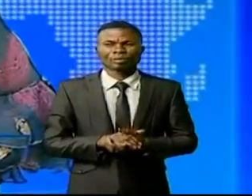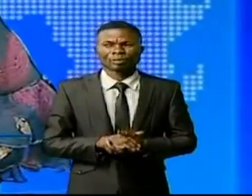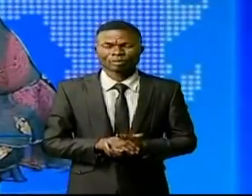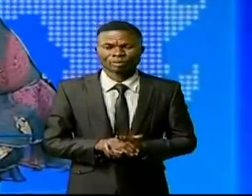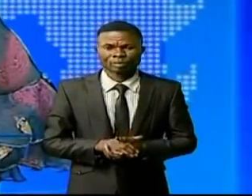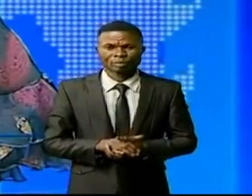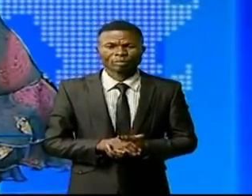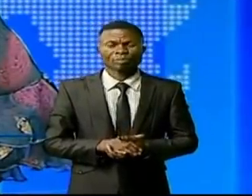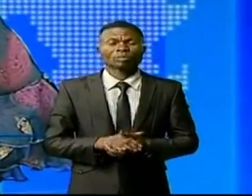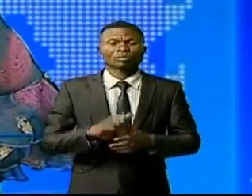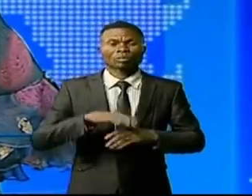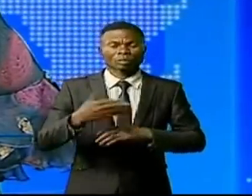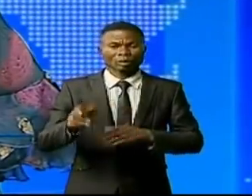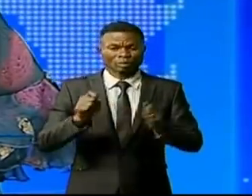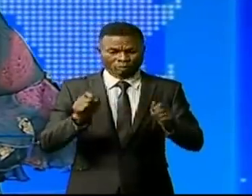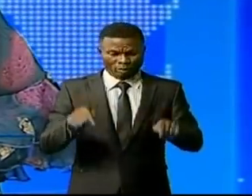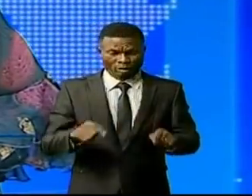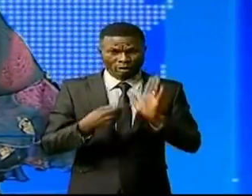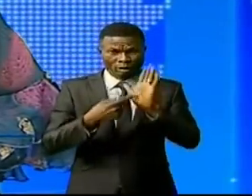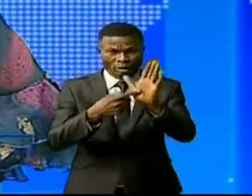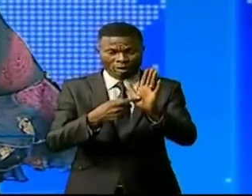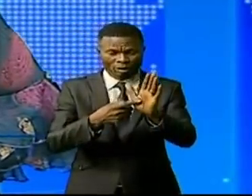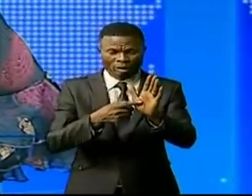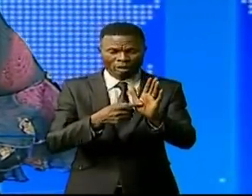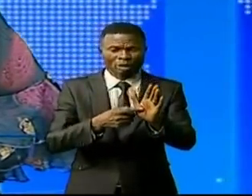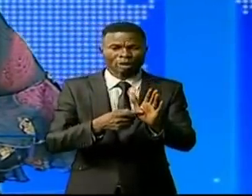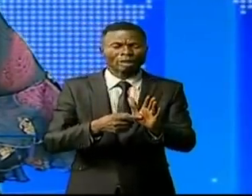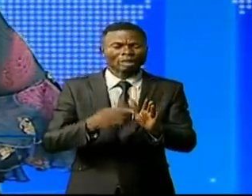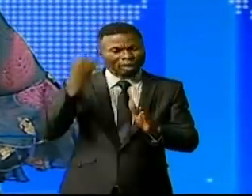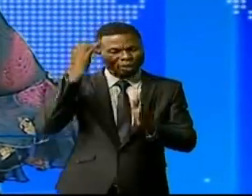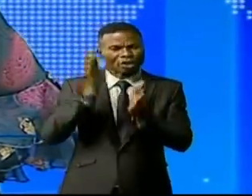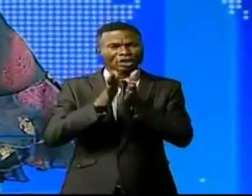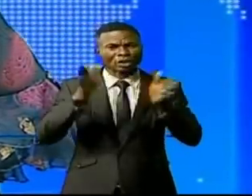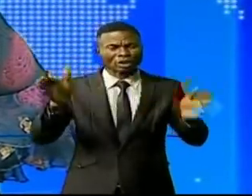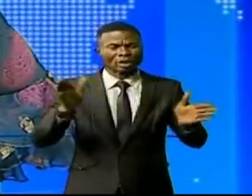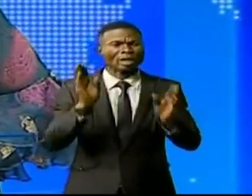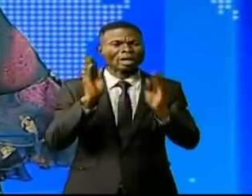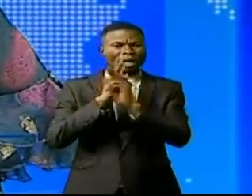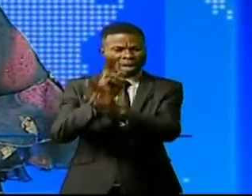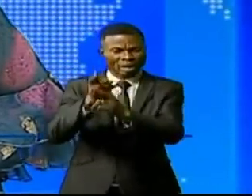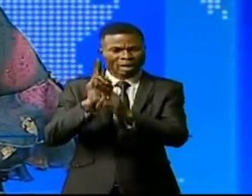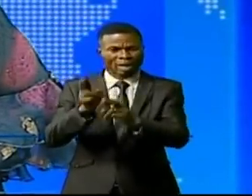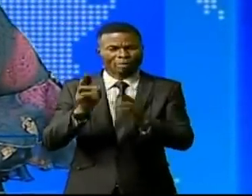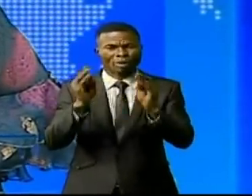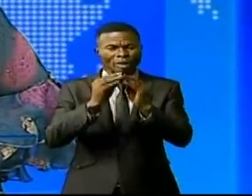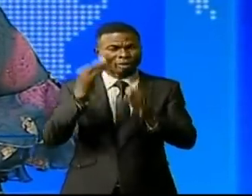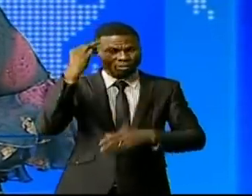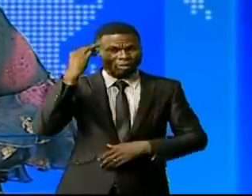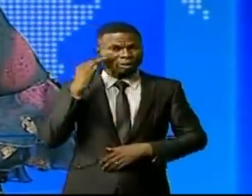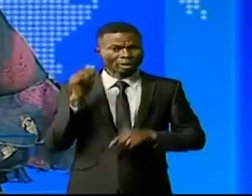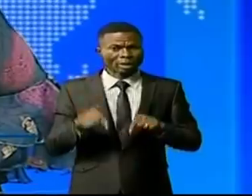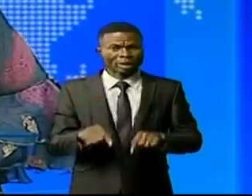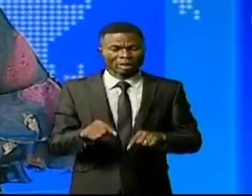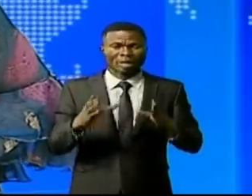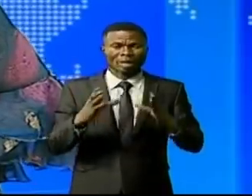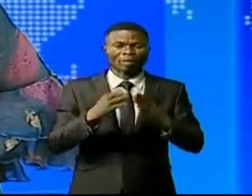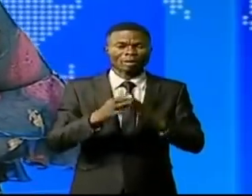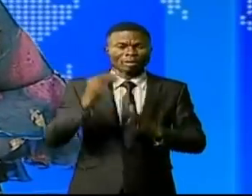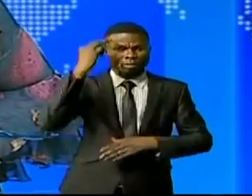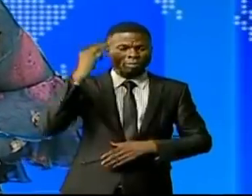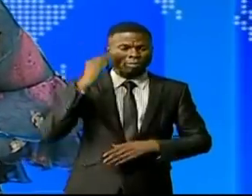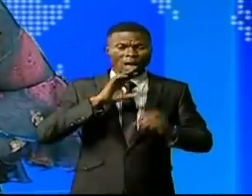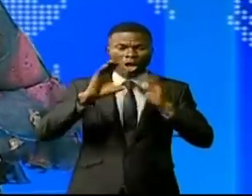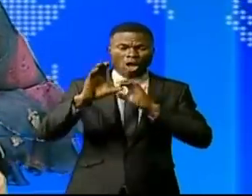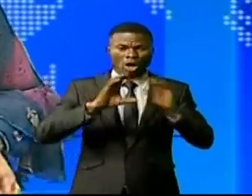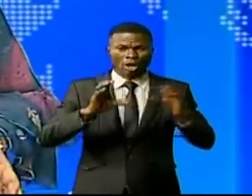Et juste après ce journal, vous suivrez l'intégralité du compte rendu du conseil des ministres avec le ministre de la